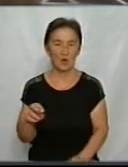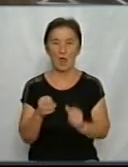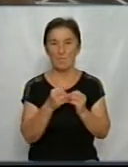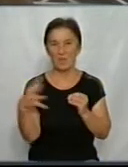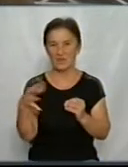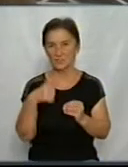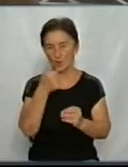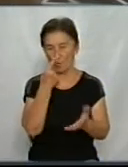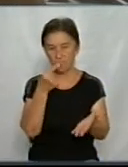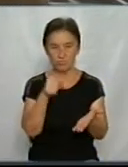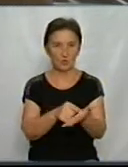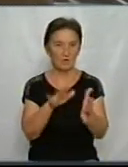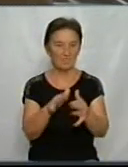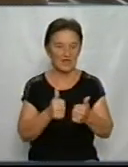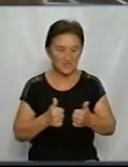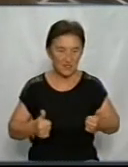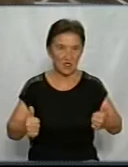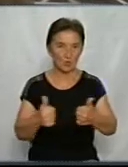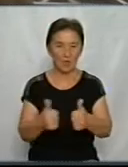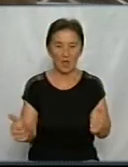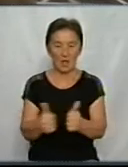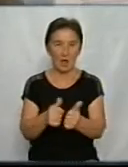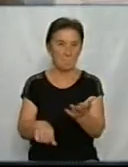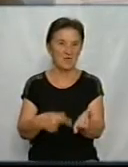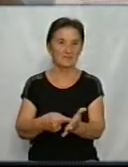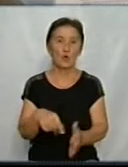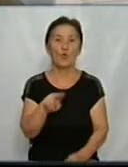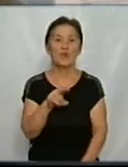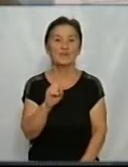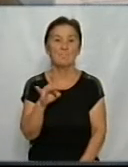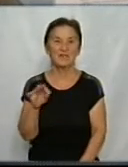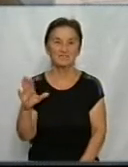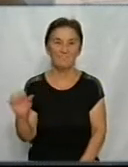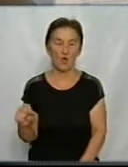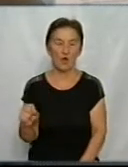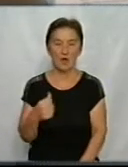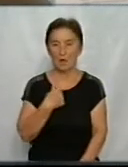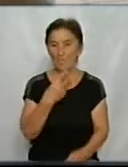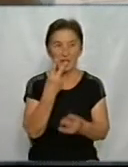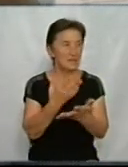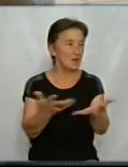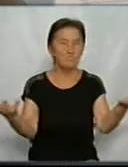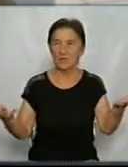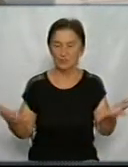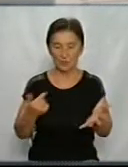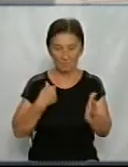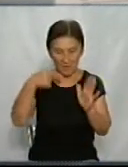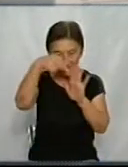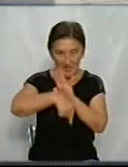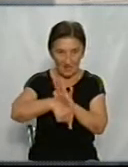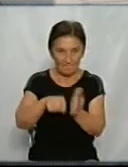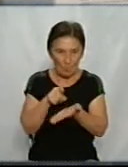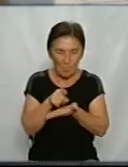року ми потрапили в засідку поблизу міста Дебальцево. Ми не бачили, що відбувається. Ми їхали всередині БТРу.